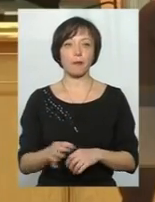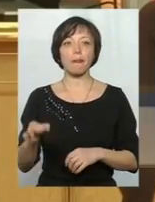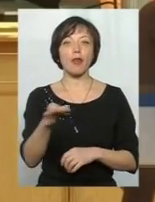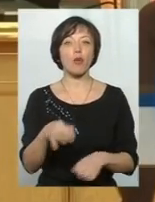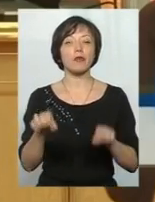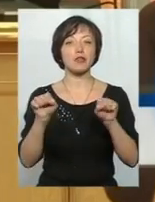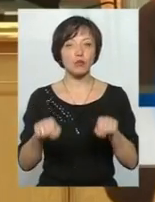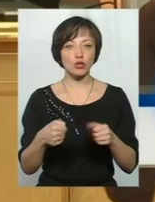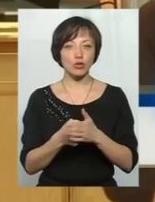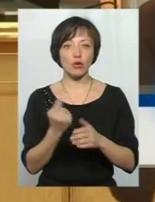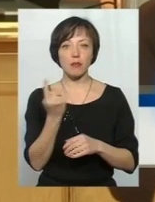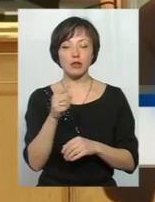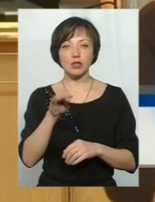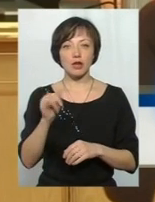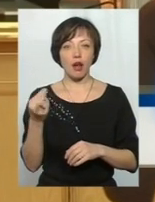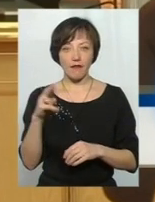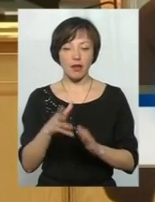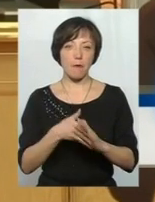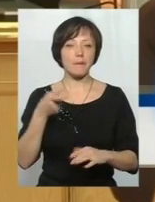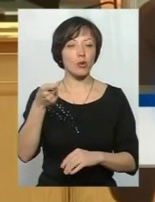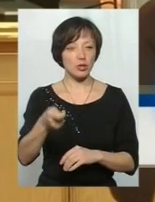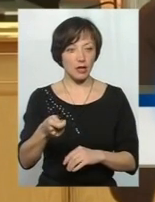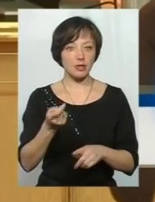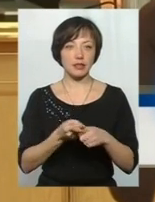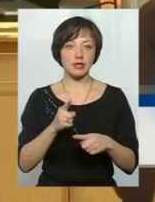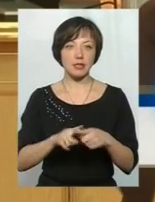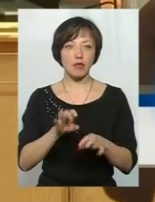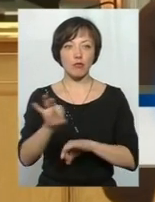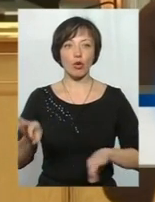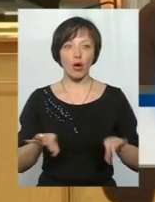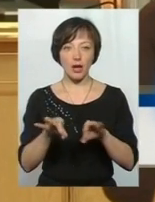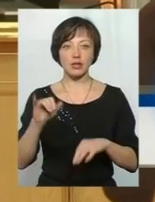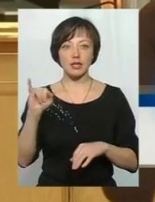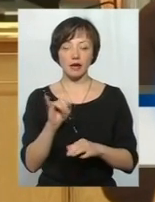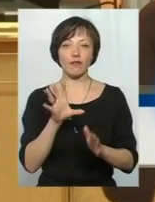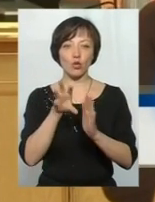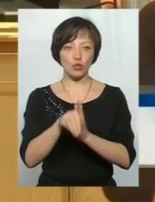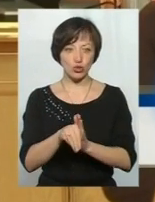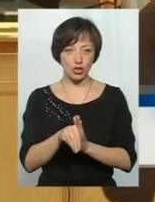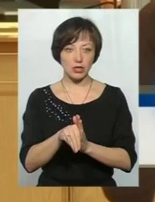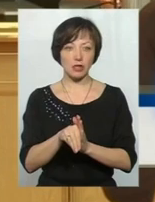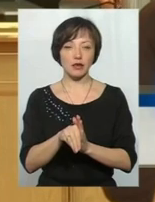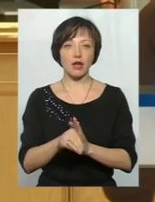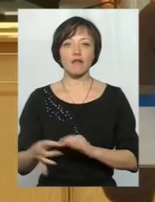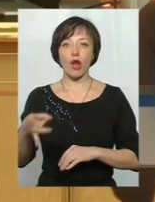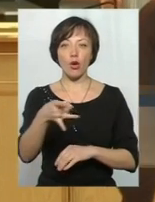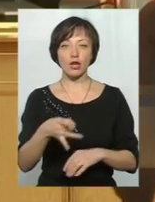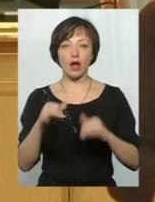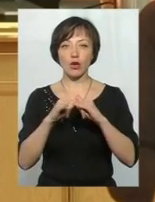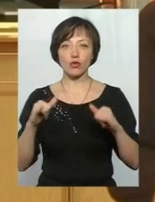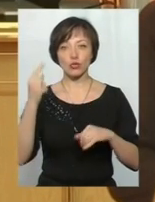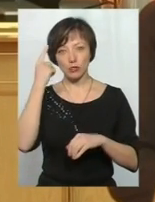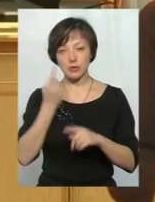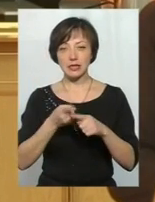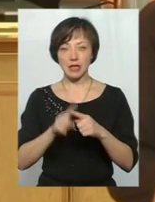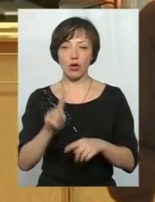до 1 травня подати цей проєкт і включити його в регіональний розвиток. Я думаю, це